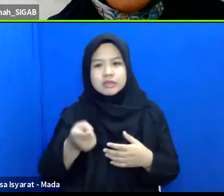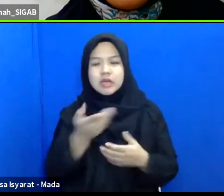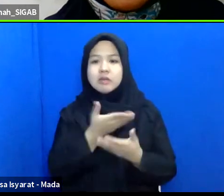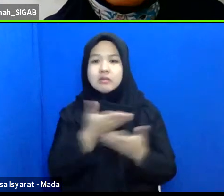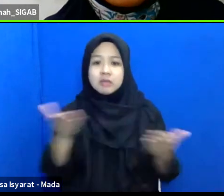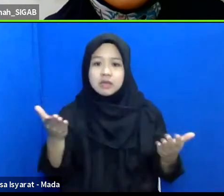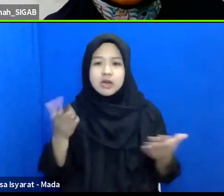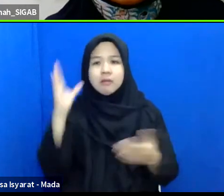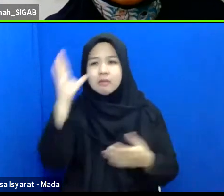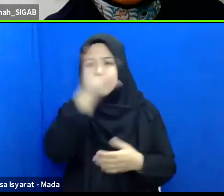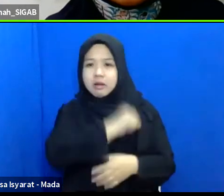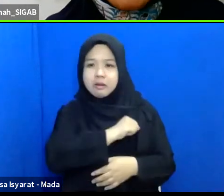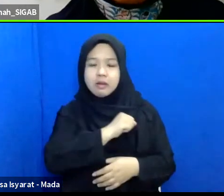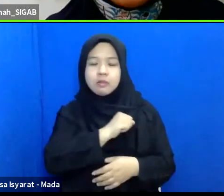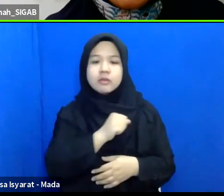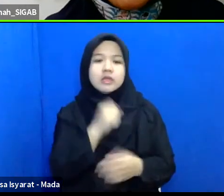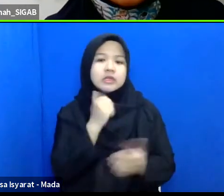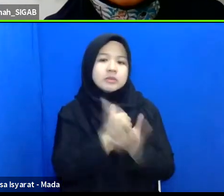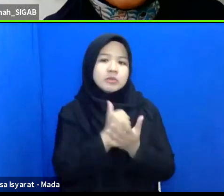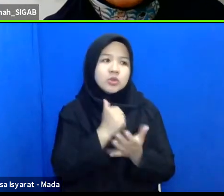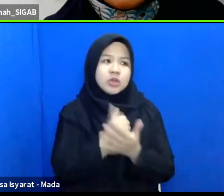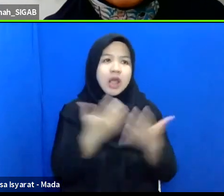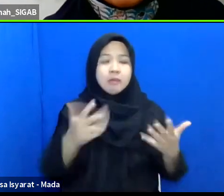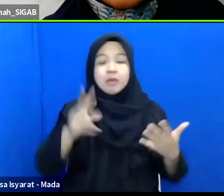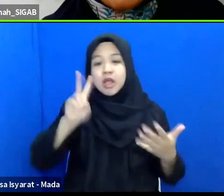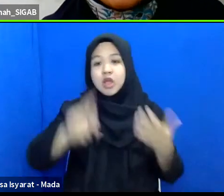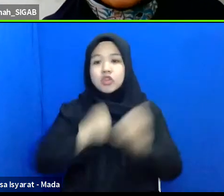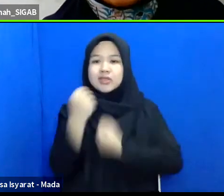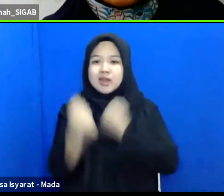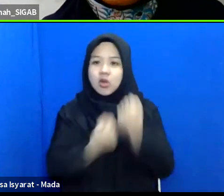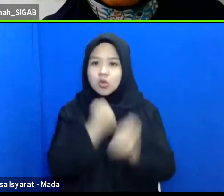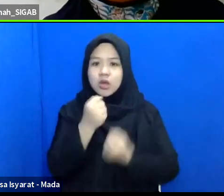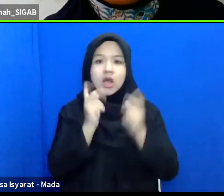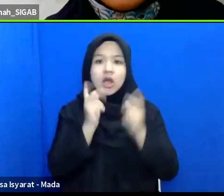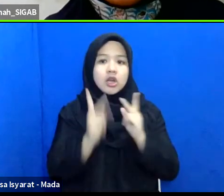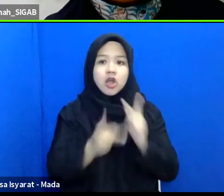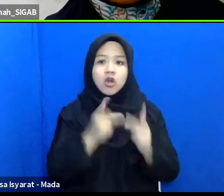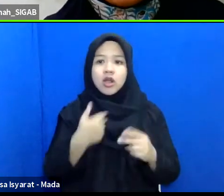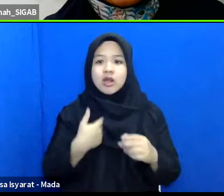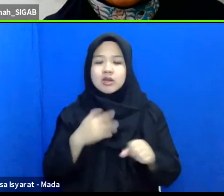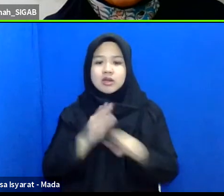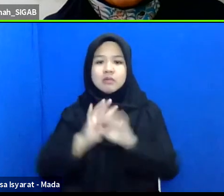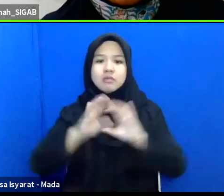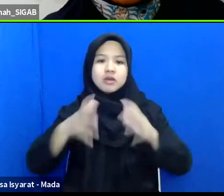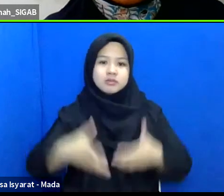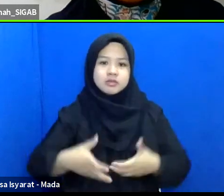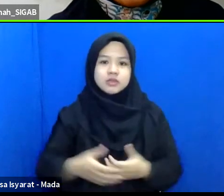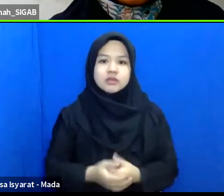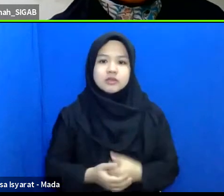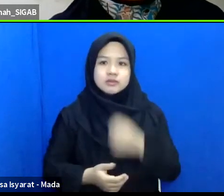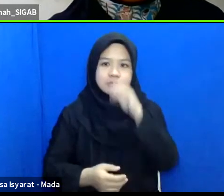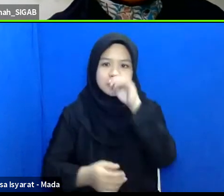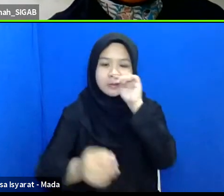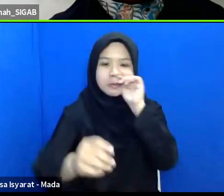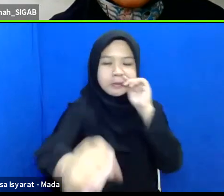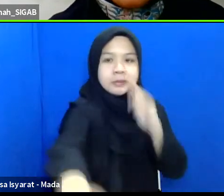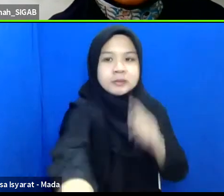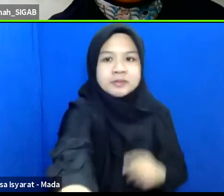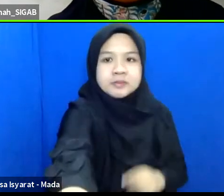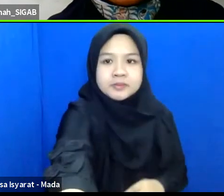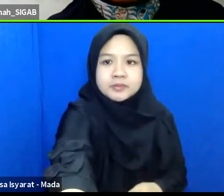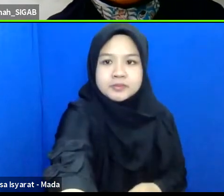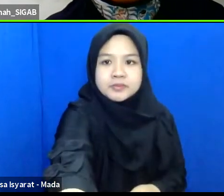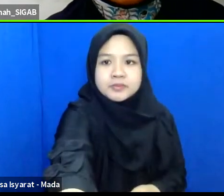juga paham sesungguhnya apa yang harus dilakukan ketika terjadi pandemi covid seperti ini nah itu hal-hal yang menjadi